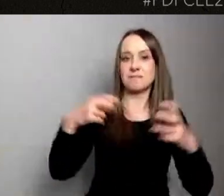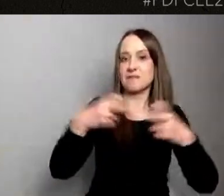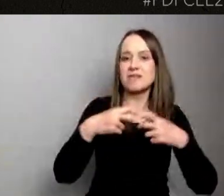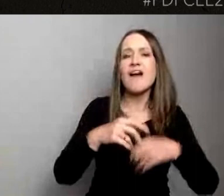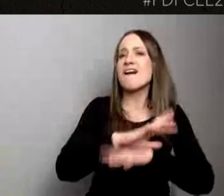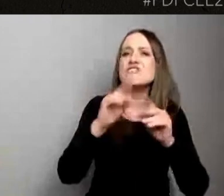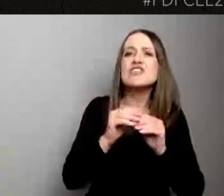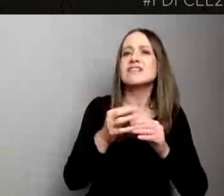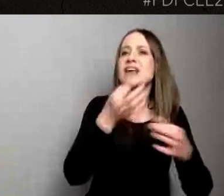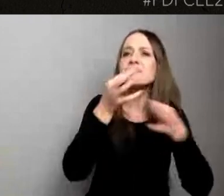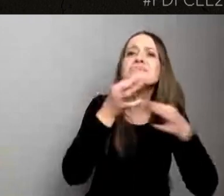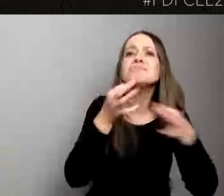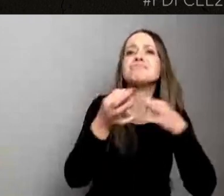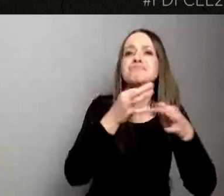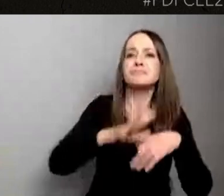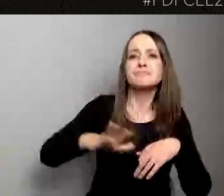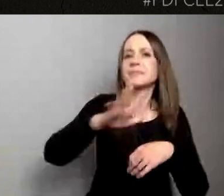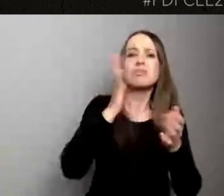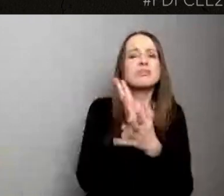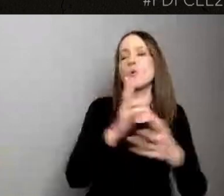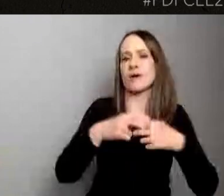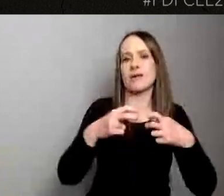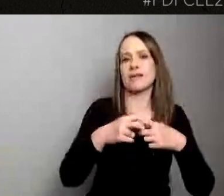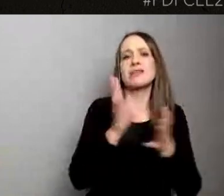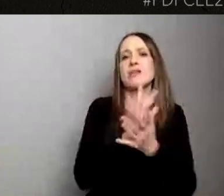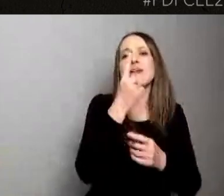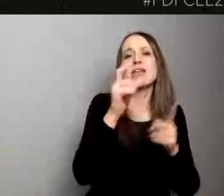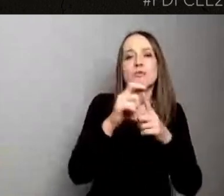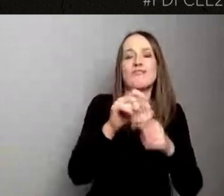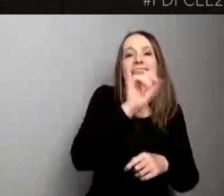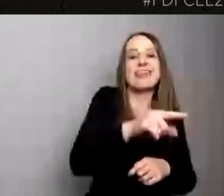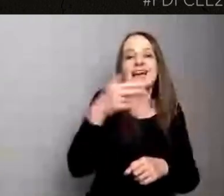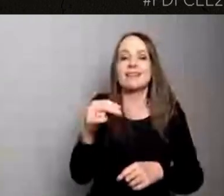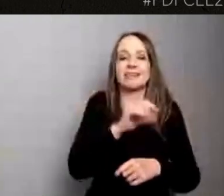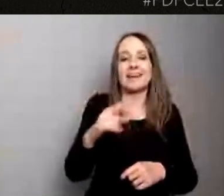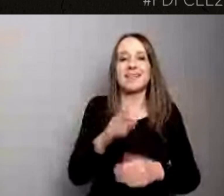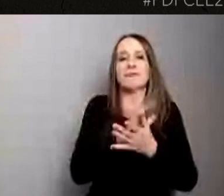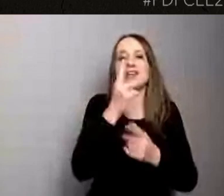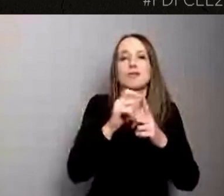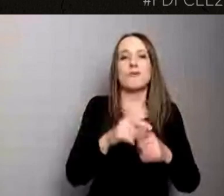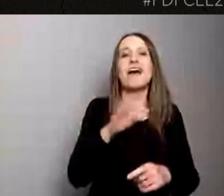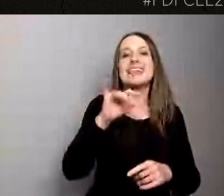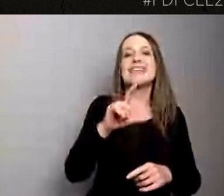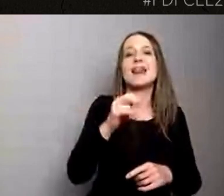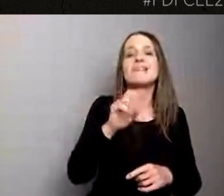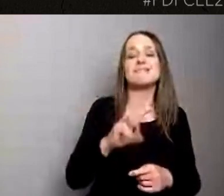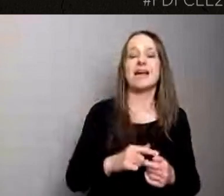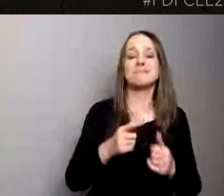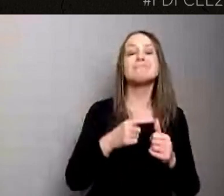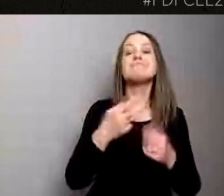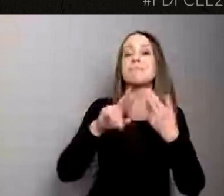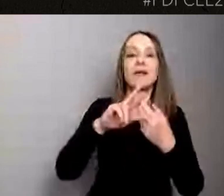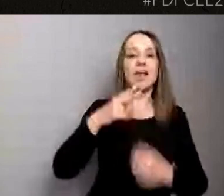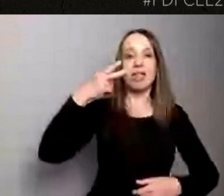dyskutujemy tylko online? Jednym słowem, tak albo nie. Sylwio? Nie, brakuje seniorów po prostu w całym tym